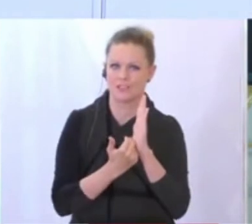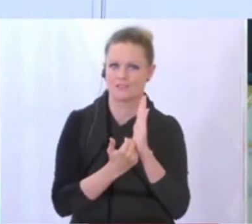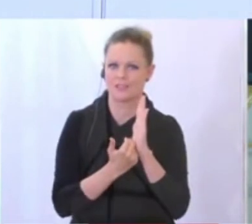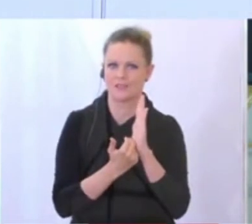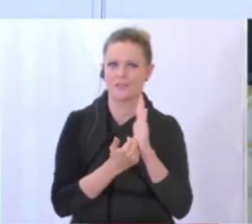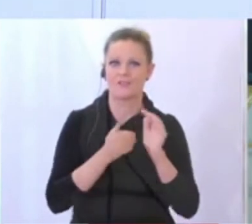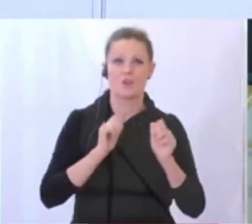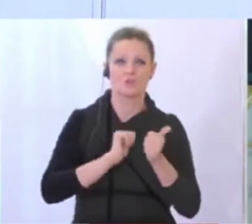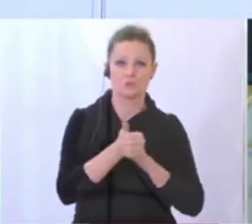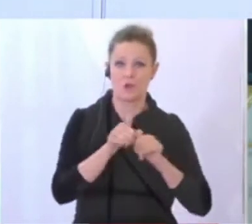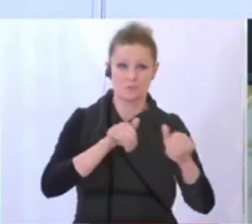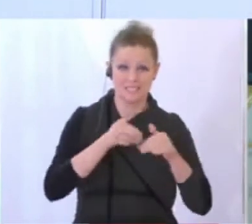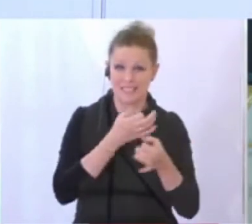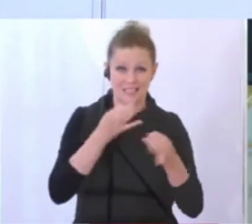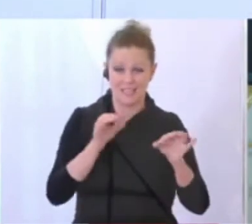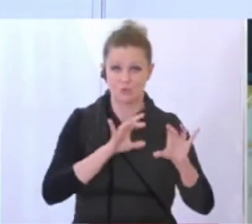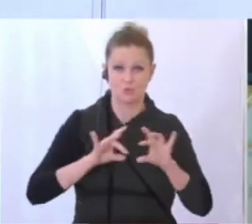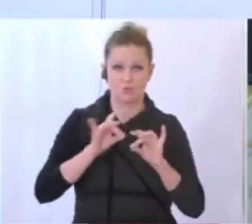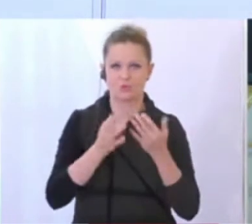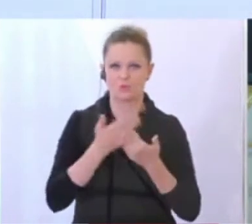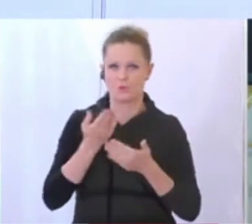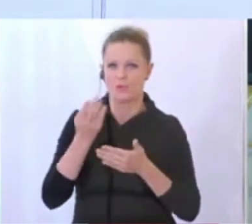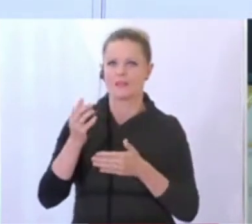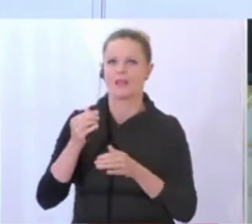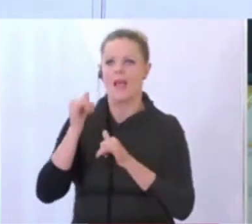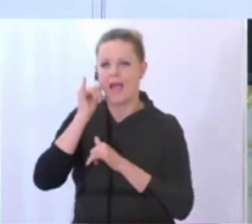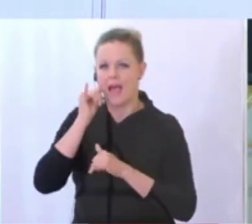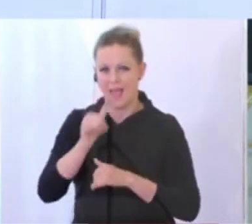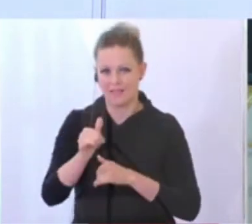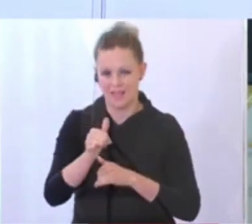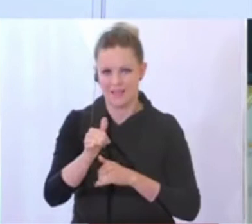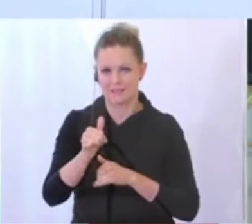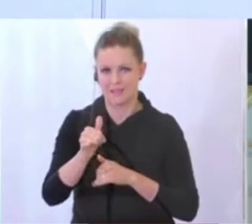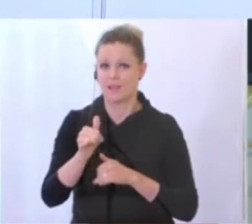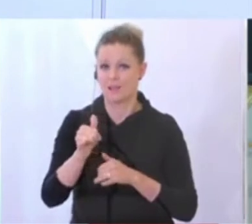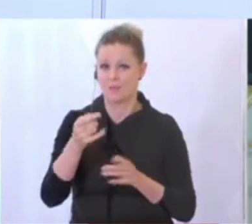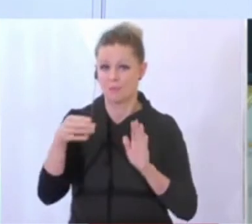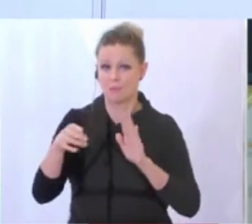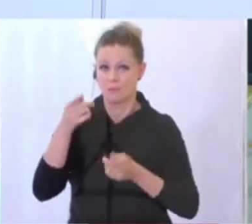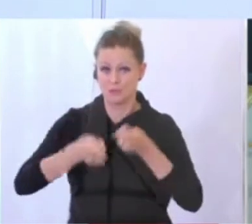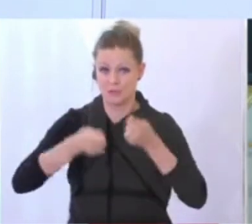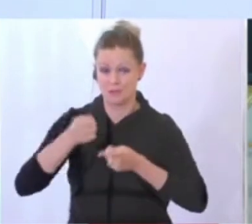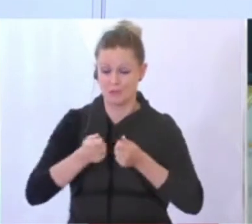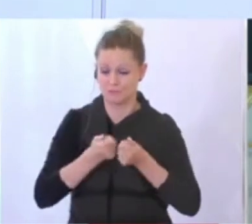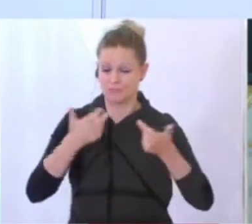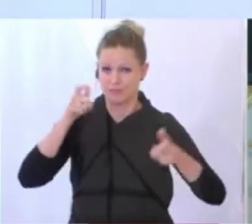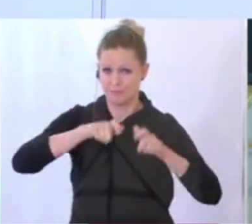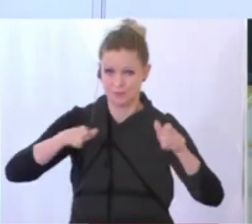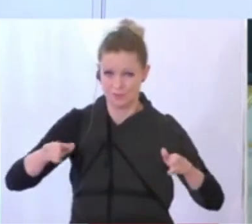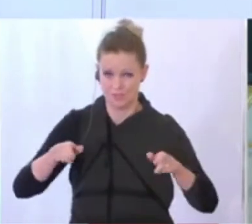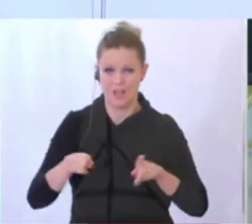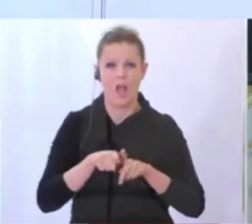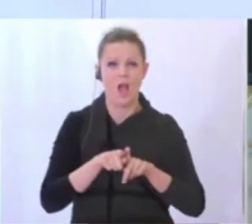mit dem das Sportministerium schon gar nichts mehr zu tun hat. Das sind Ein- und Ausreisebestimmungen, weil da geht es doch um eine größere Anzahl von Menschen. Das sind die